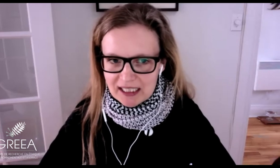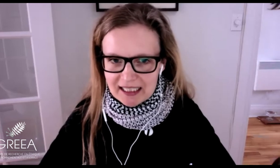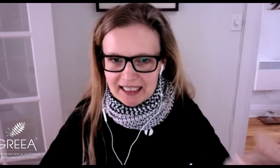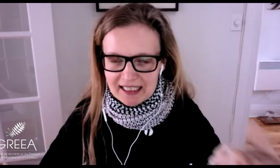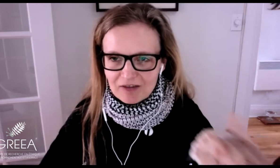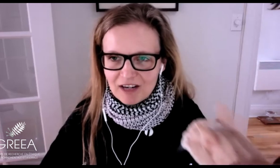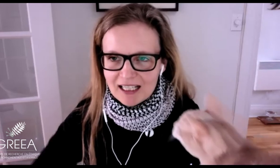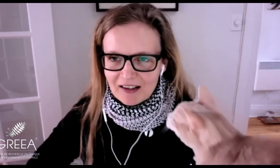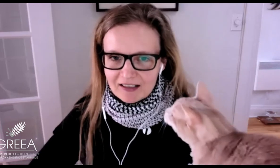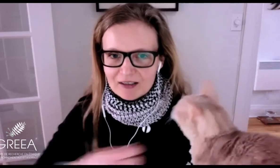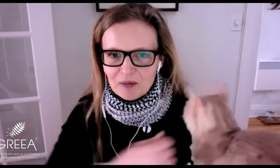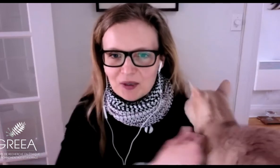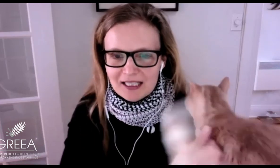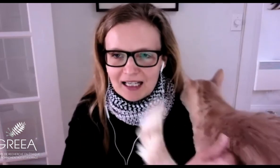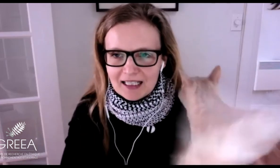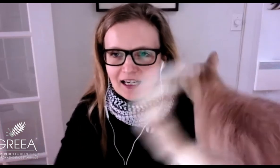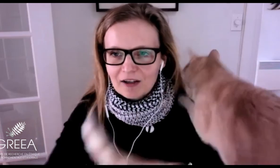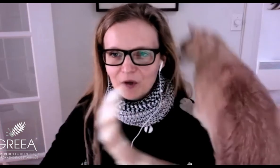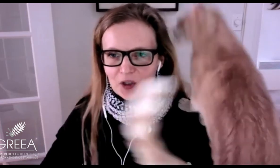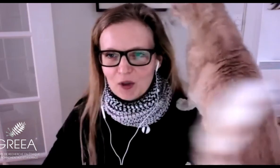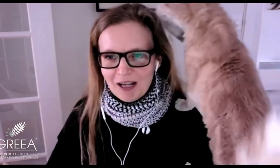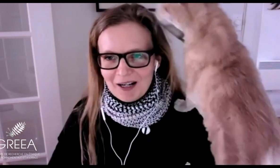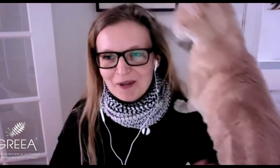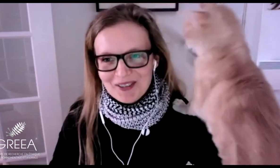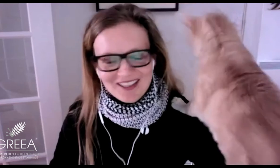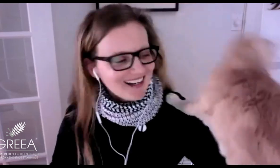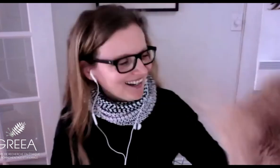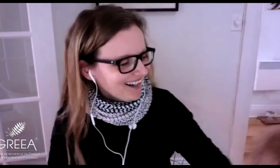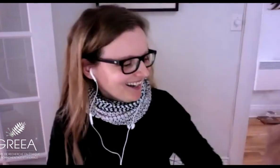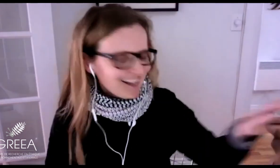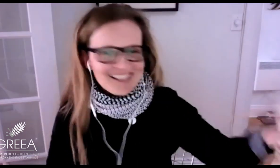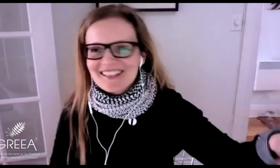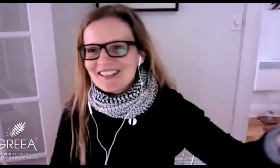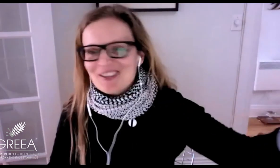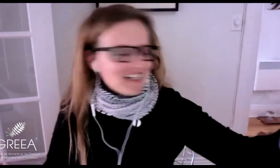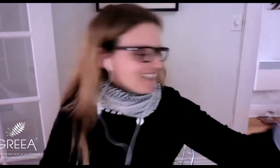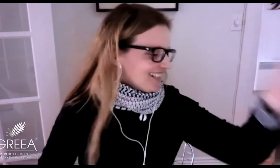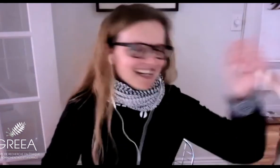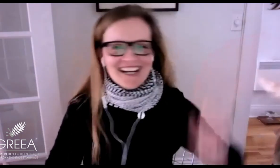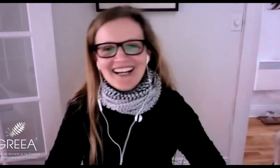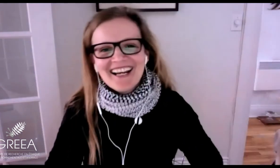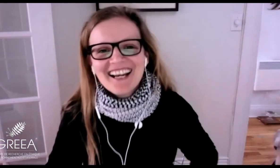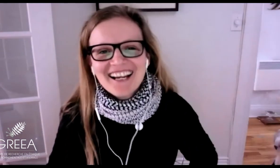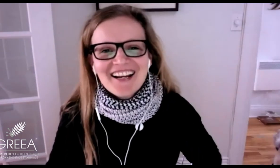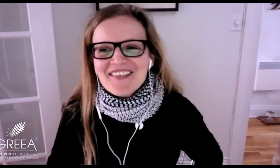societies that recognise the moral standing of non-human animals, which is a Sorensen.